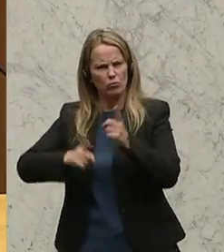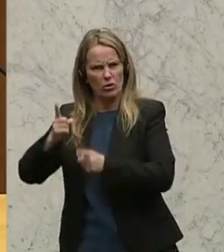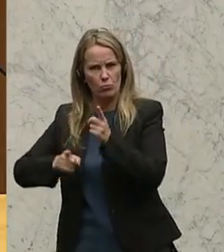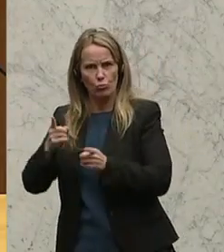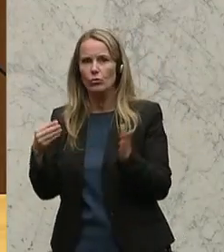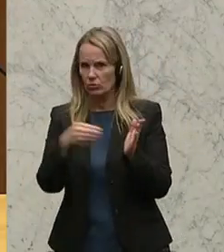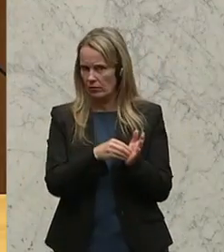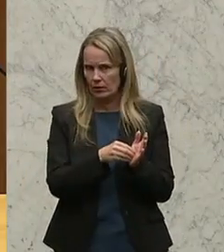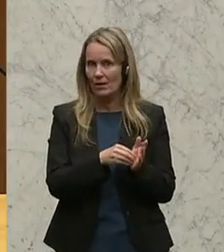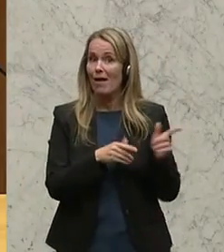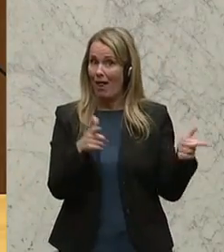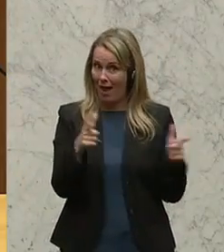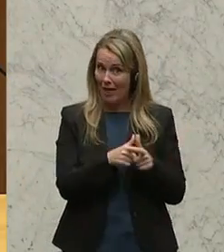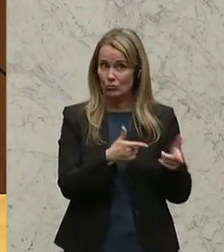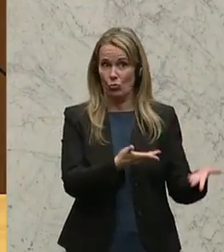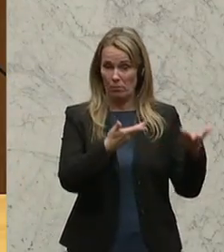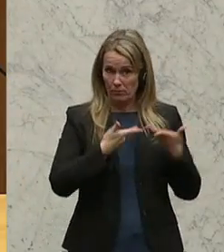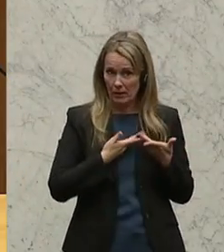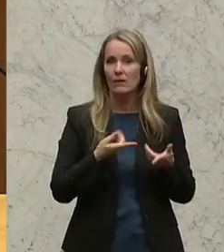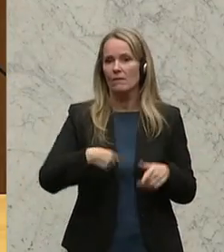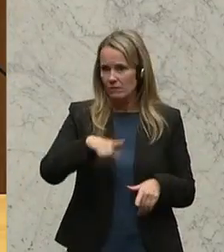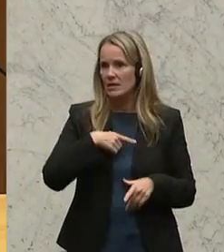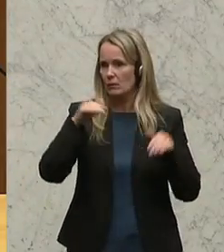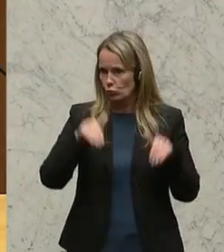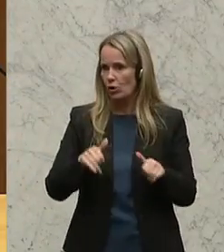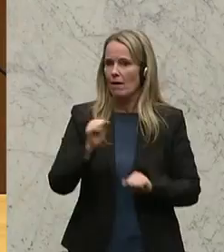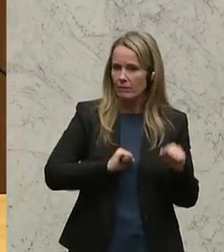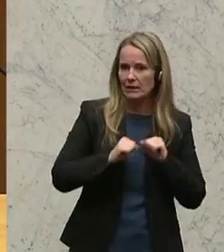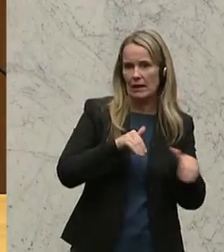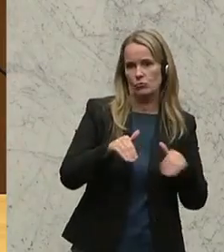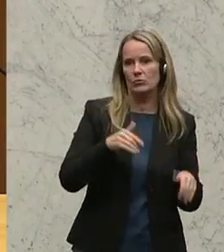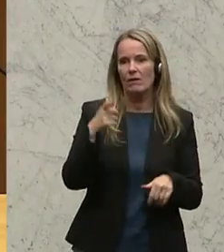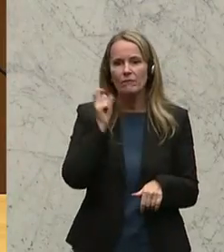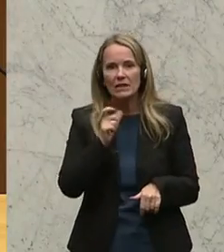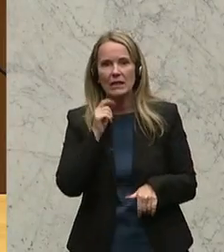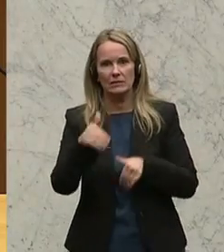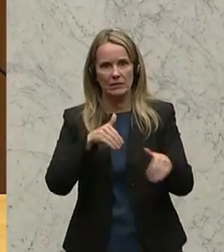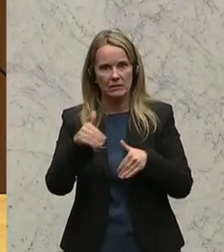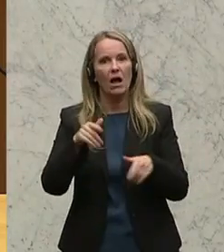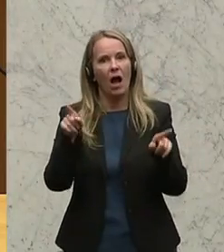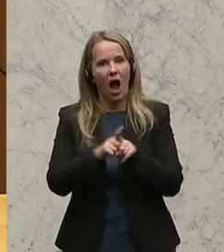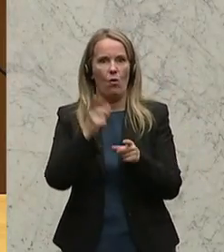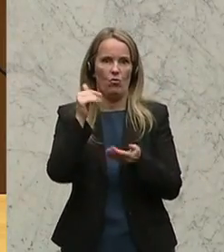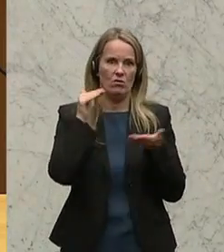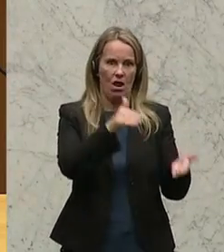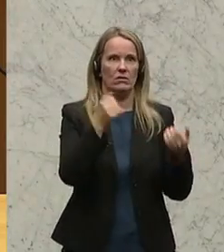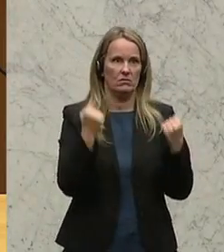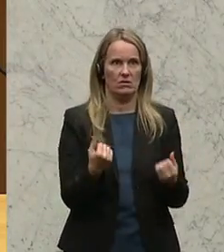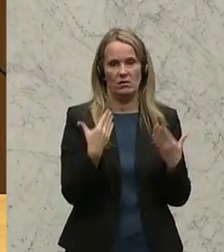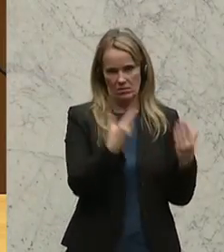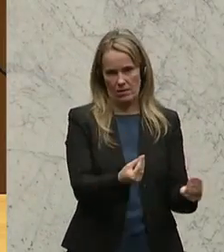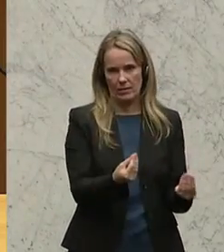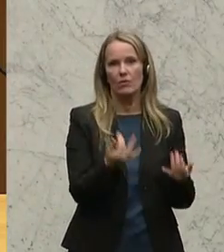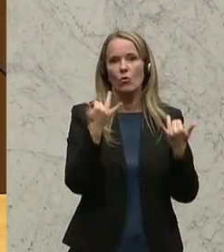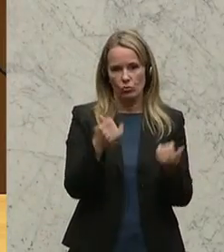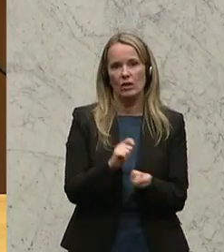um diese Leistungen zu erbringen, müssen wir auch gemeinsam, Verteidigungsminister, Finanzminister, auch die Geldmittel sicherstellen. Und diesen